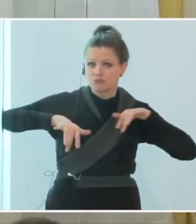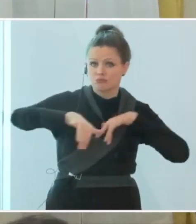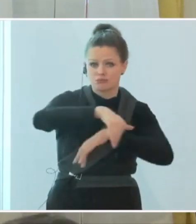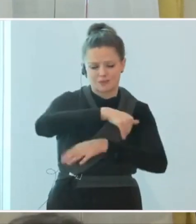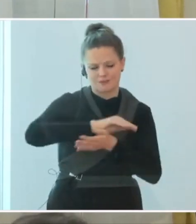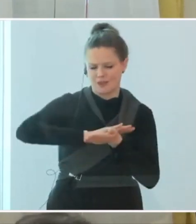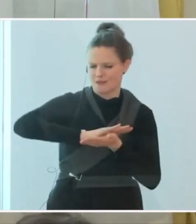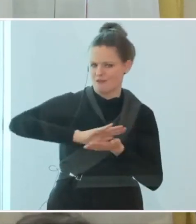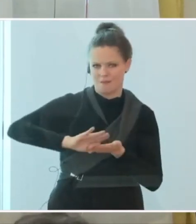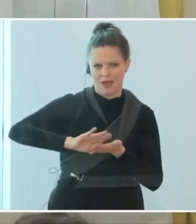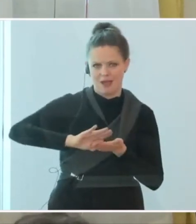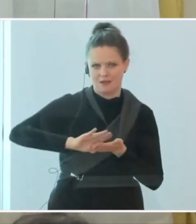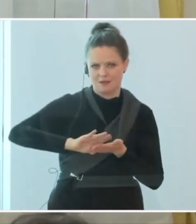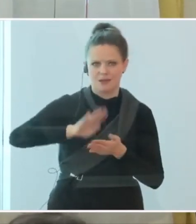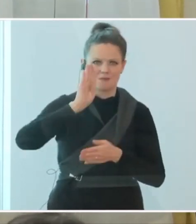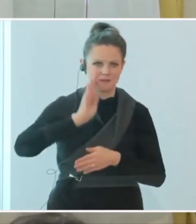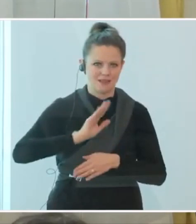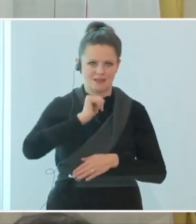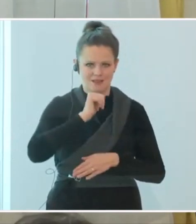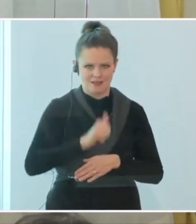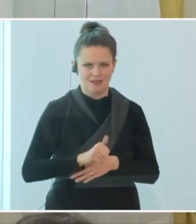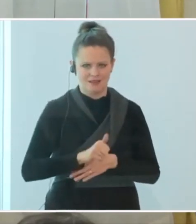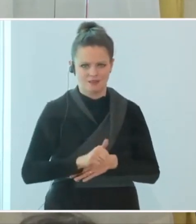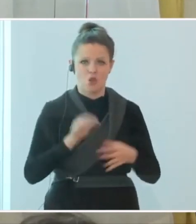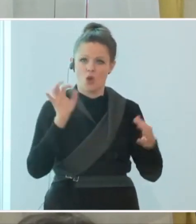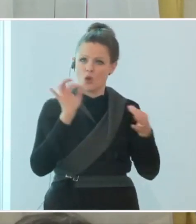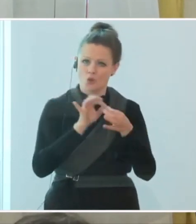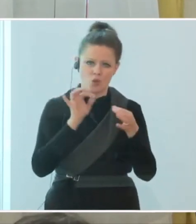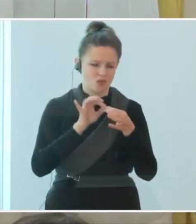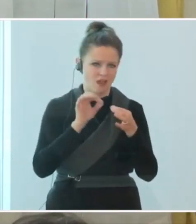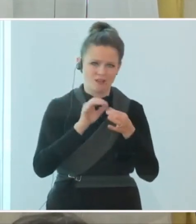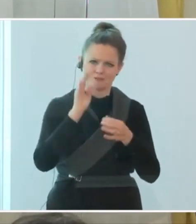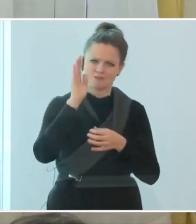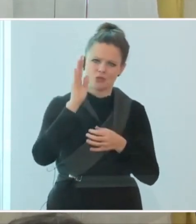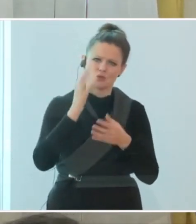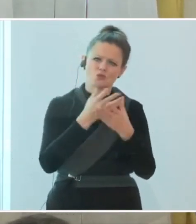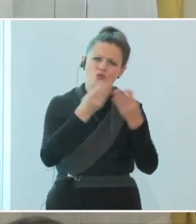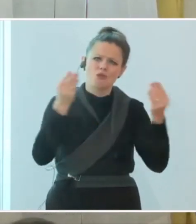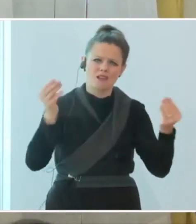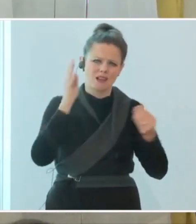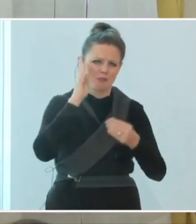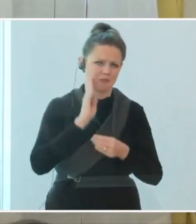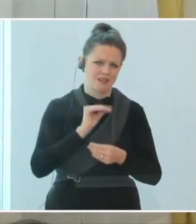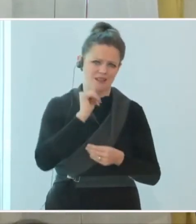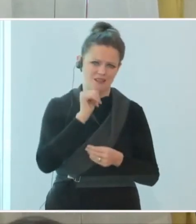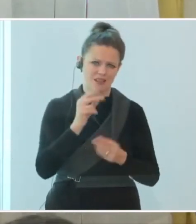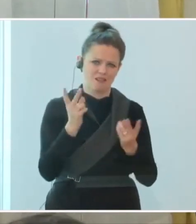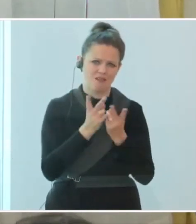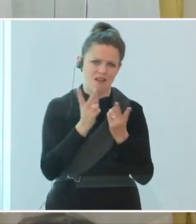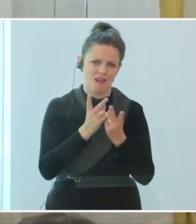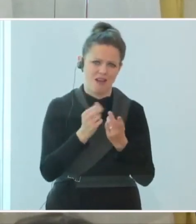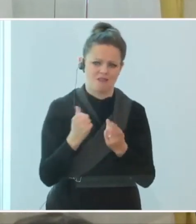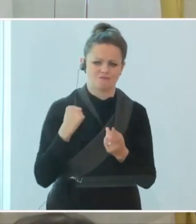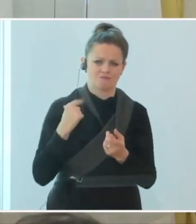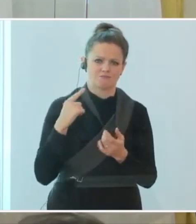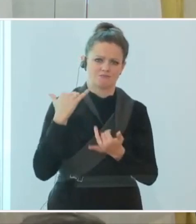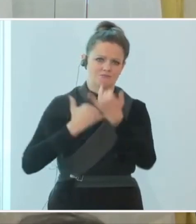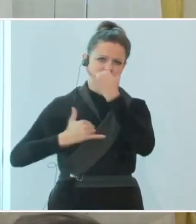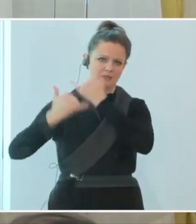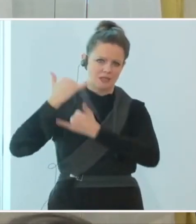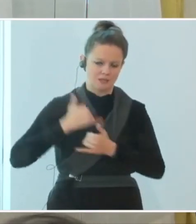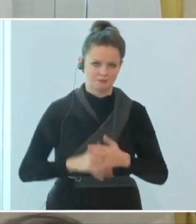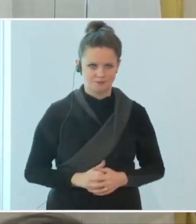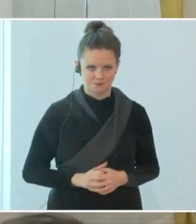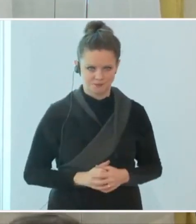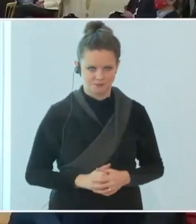und damit weniger Kontakte zu realisieren, als wir das in anderen Jahren gewohnt waren. Vielen